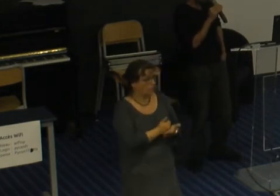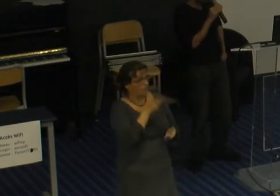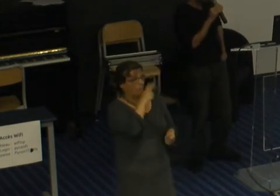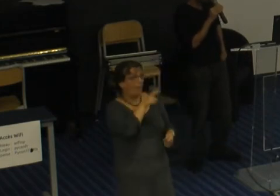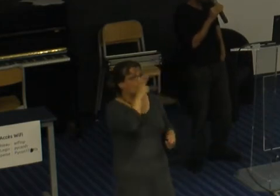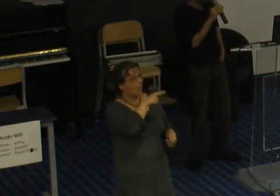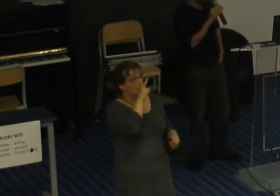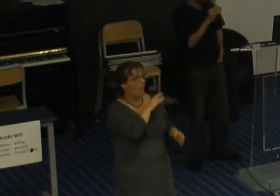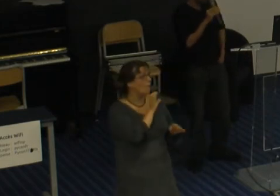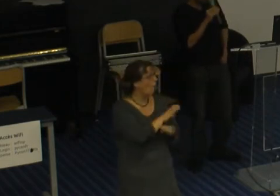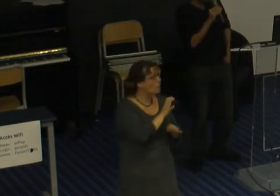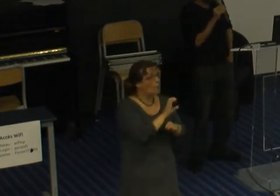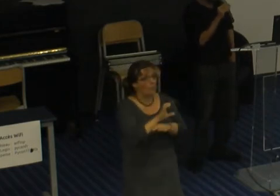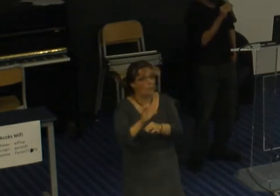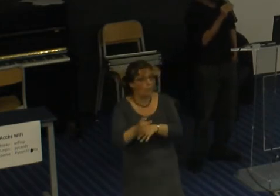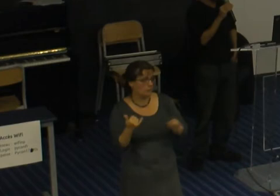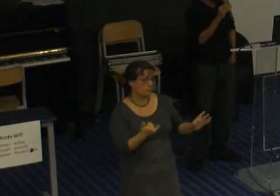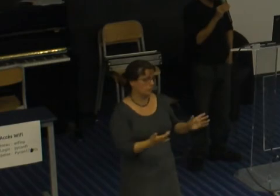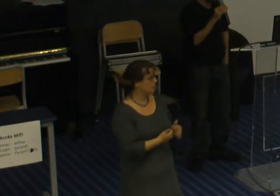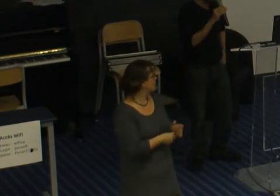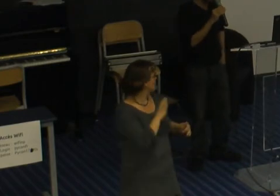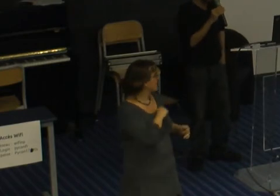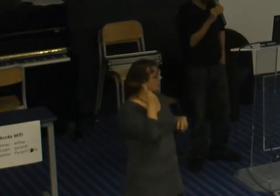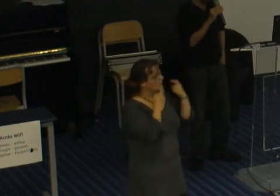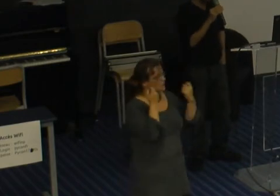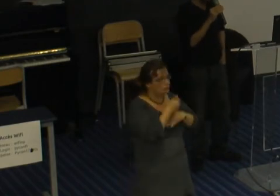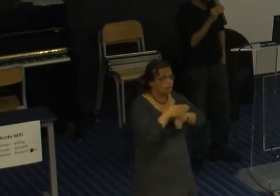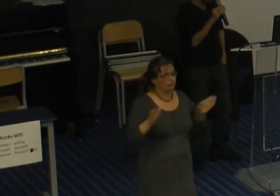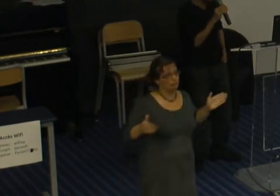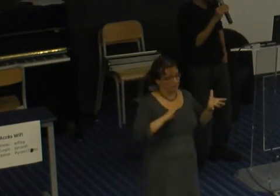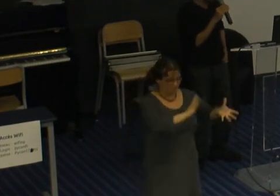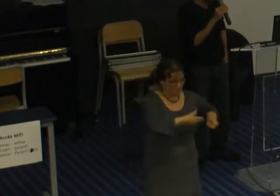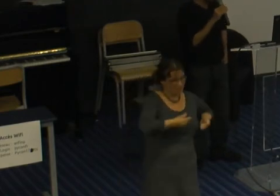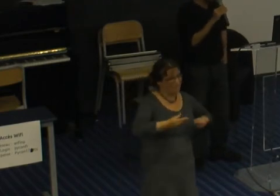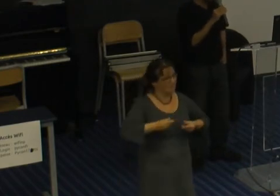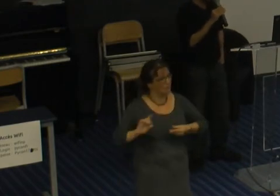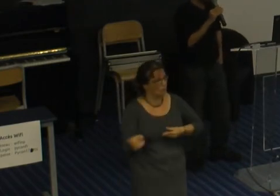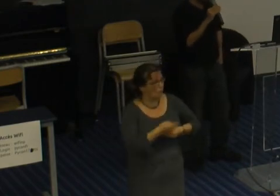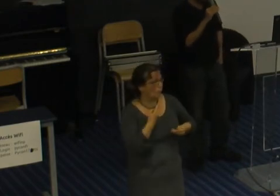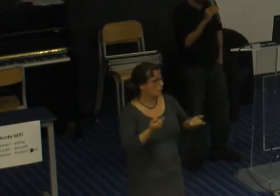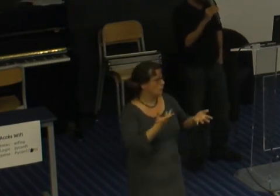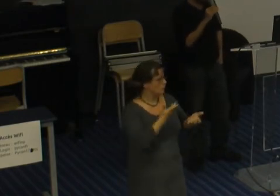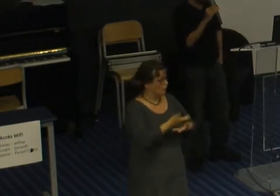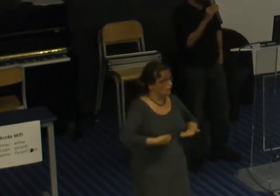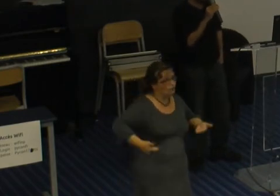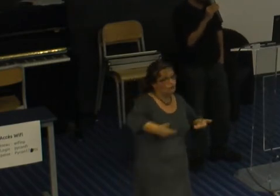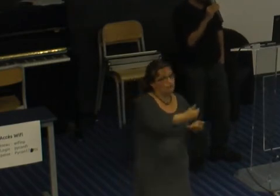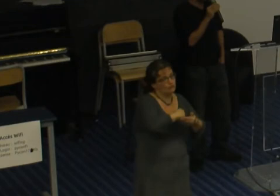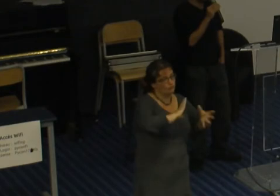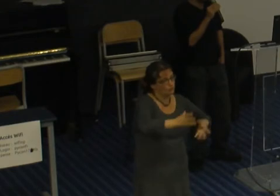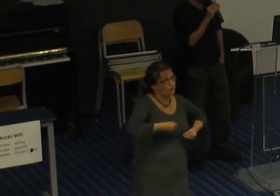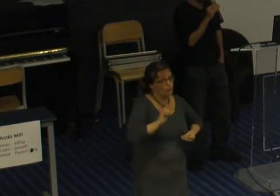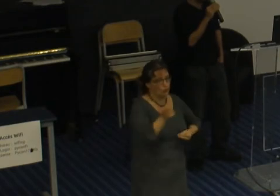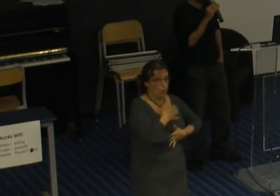et puis rendre l'environnement accueillant pour tous faire en sorte que tout le monde se sente bien et puis quand on est face à une